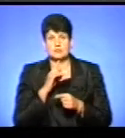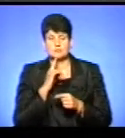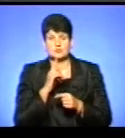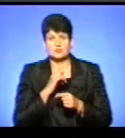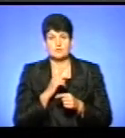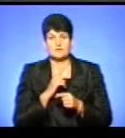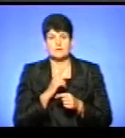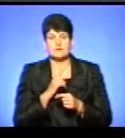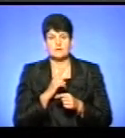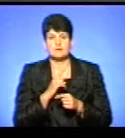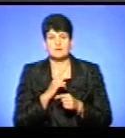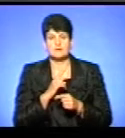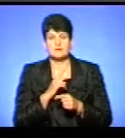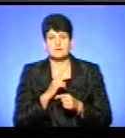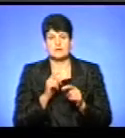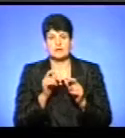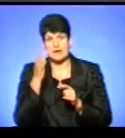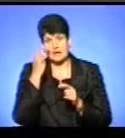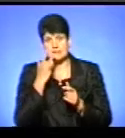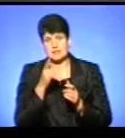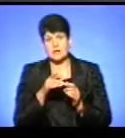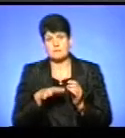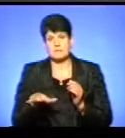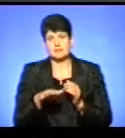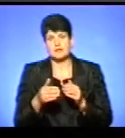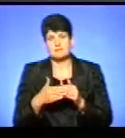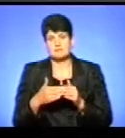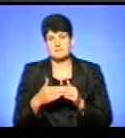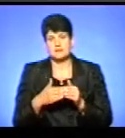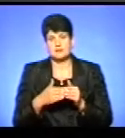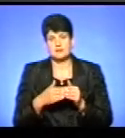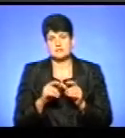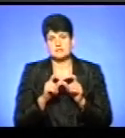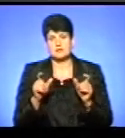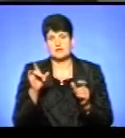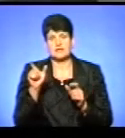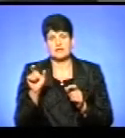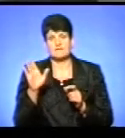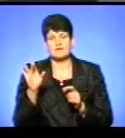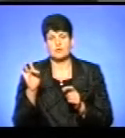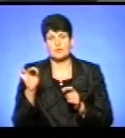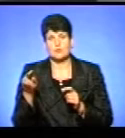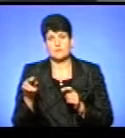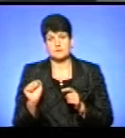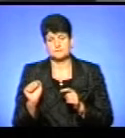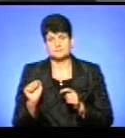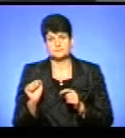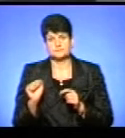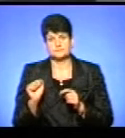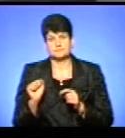рідний майданчик біля колишнього закладу Європа, якщо ви датуєтеся на вулиці Сагайдачного.